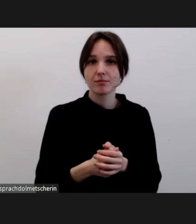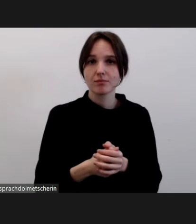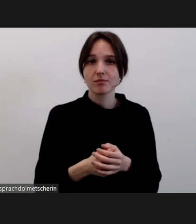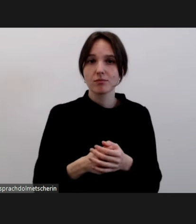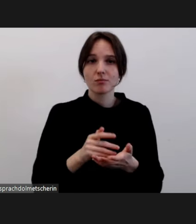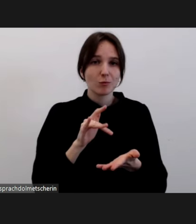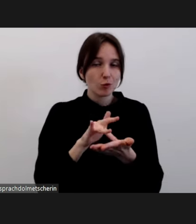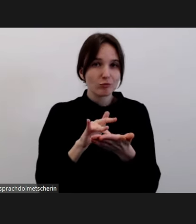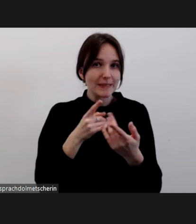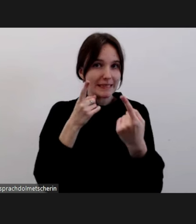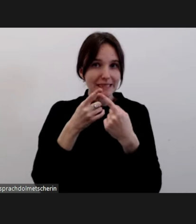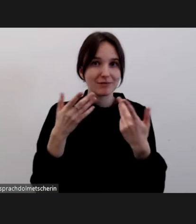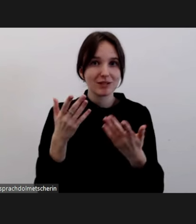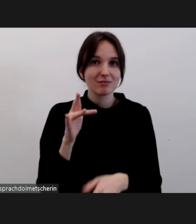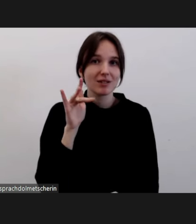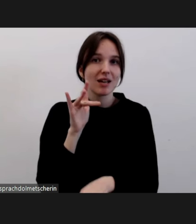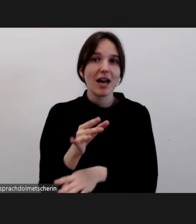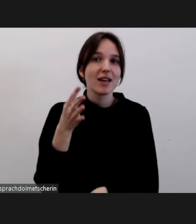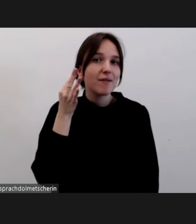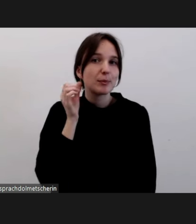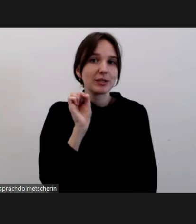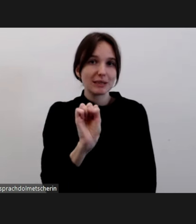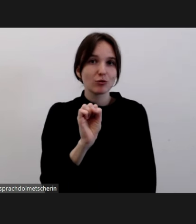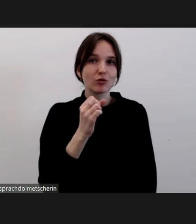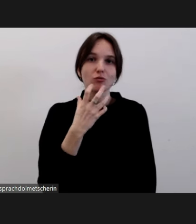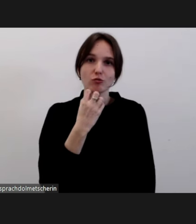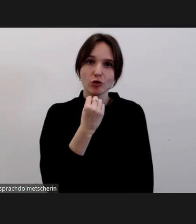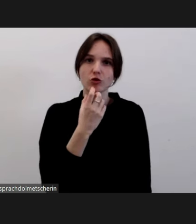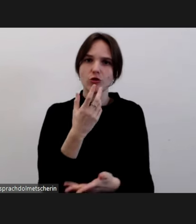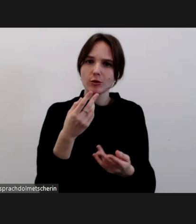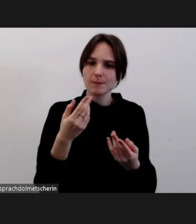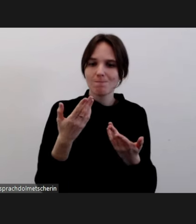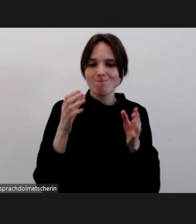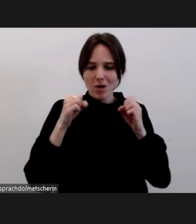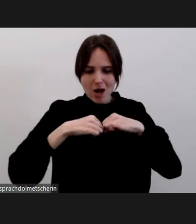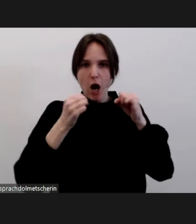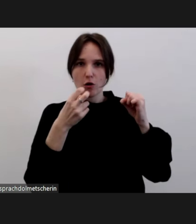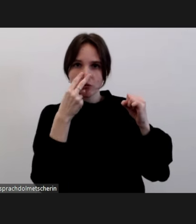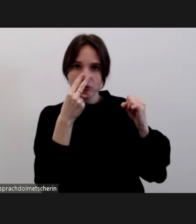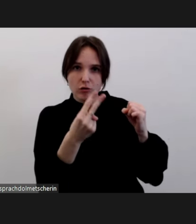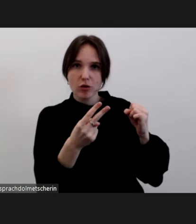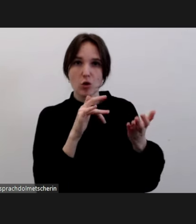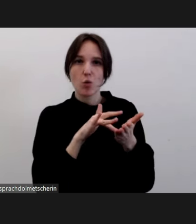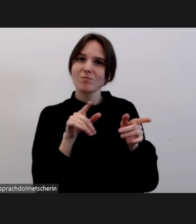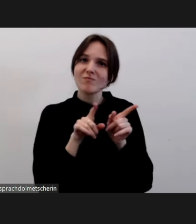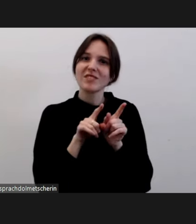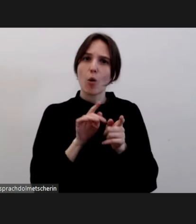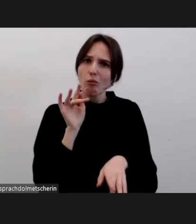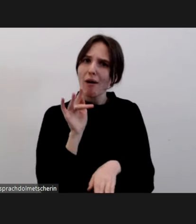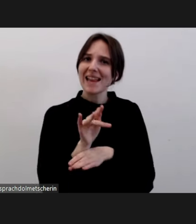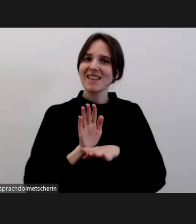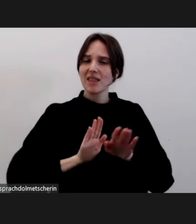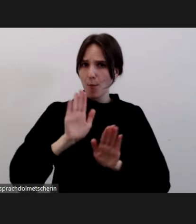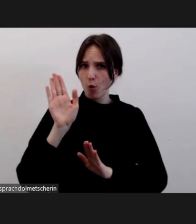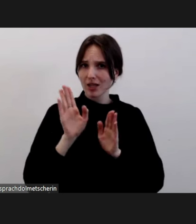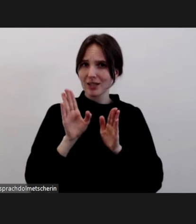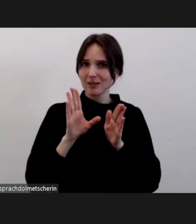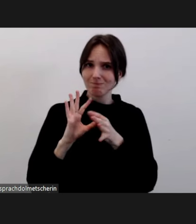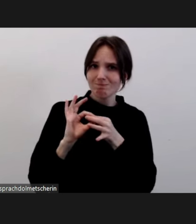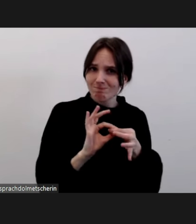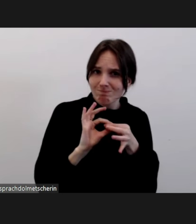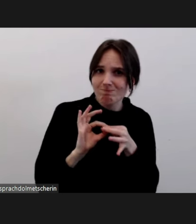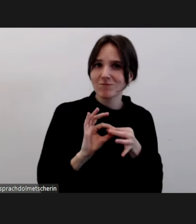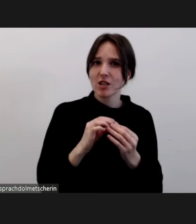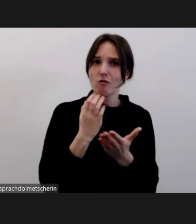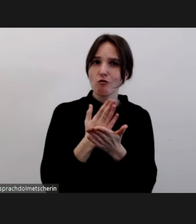Relevanz für antidemokratische und menschenfeindliche Bestrebungen mehr ins öffentliche Bewusstsein zu